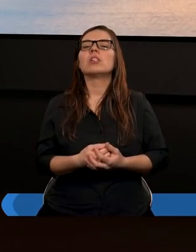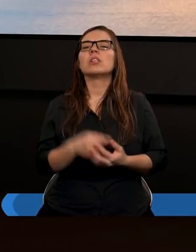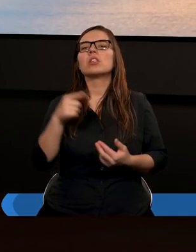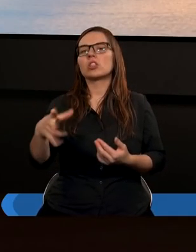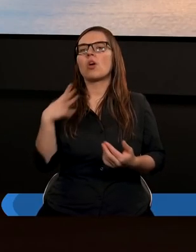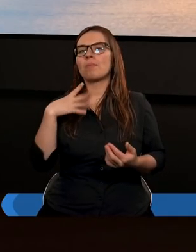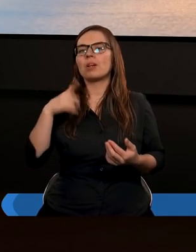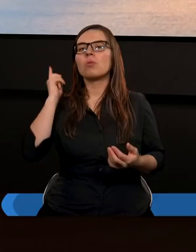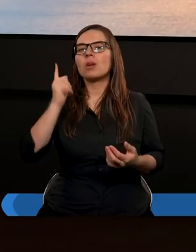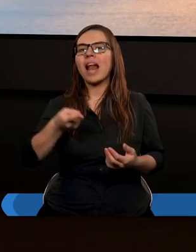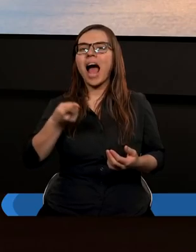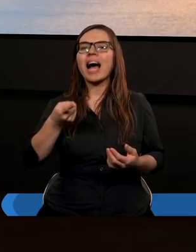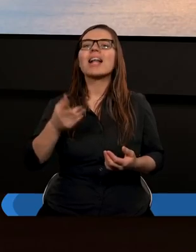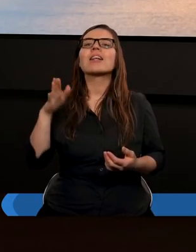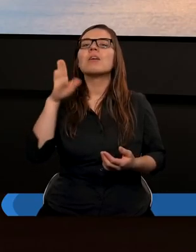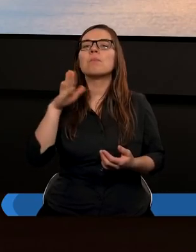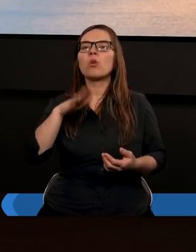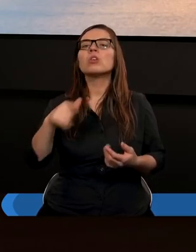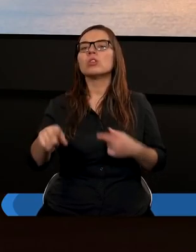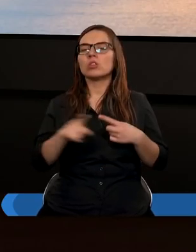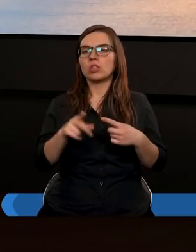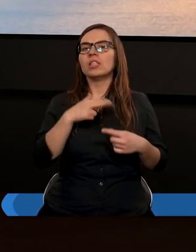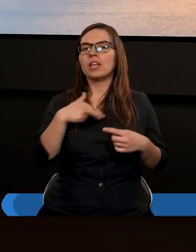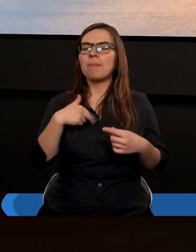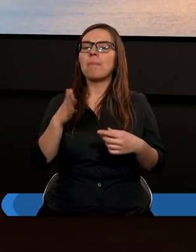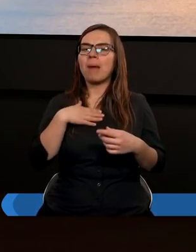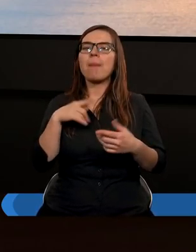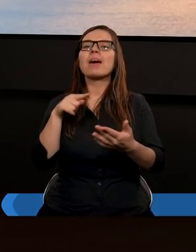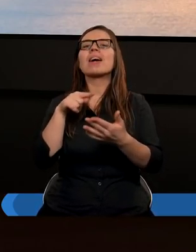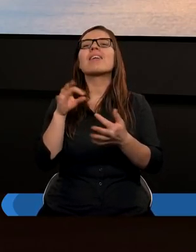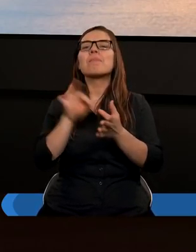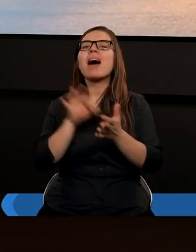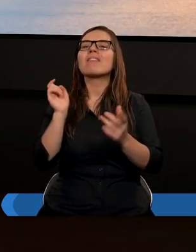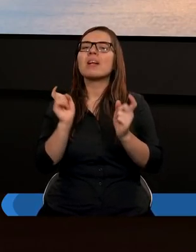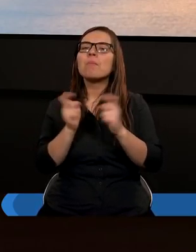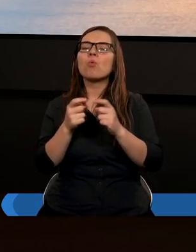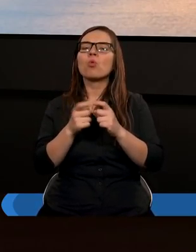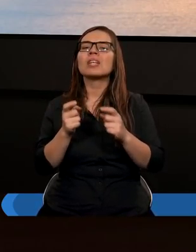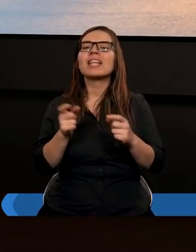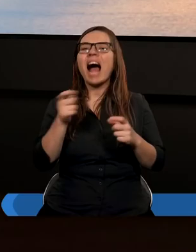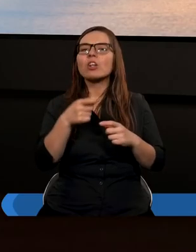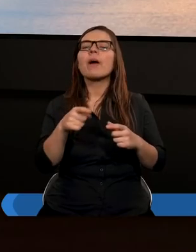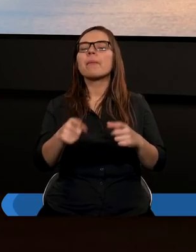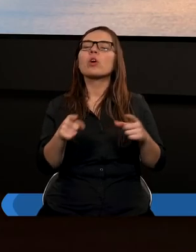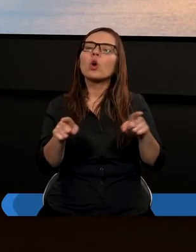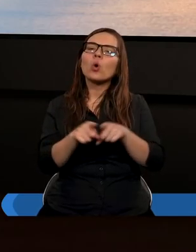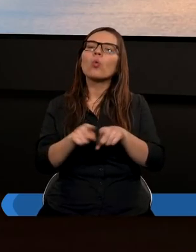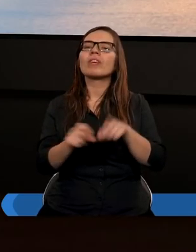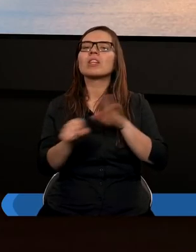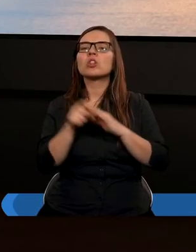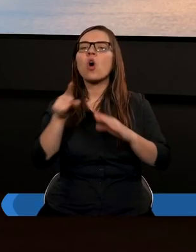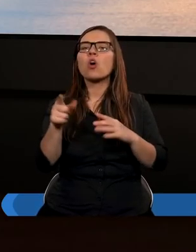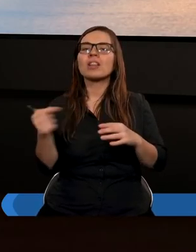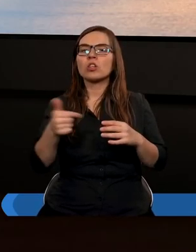był nakaz Boży. Czyli mamy wytyczne pewne, również dotyczące